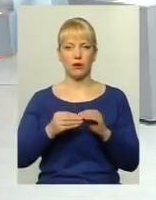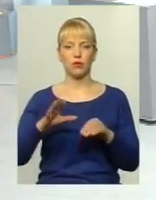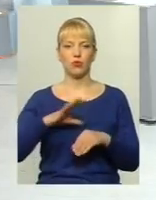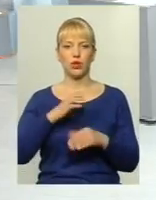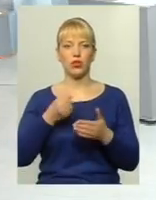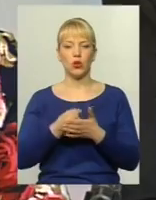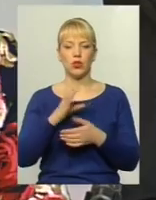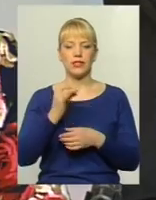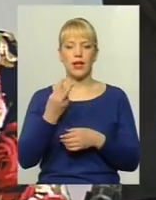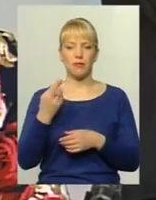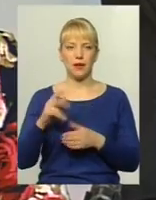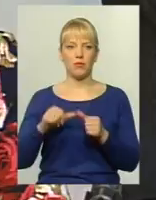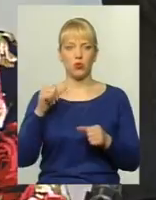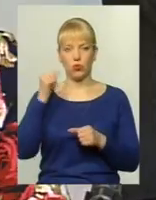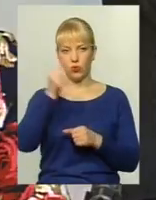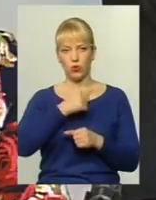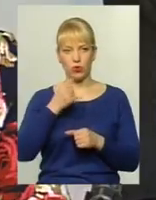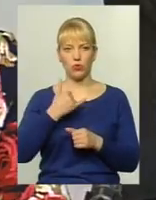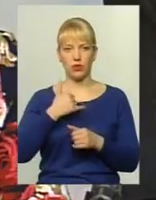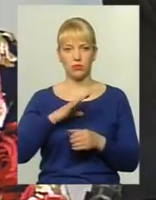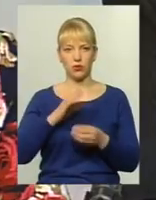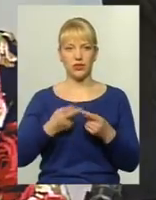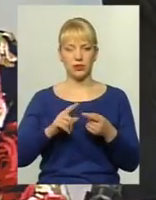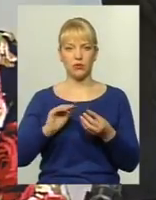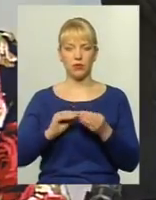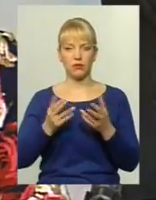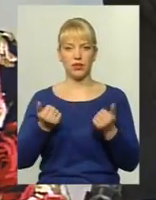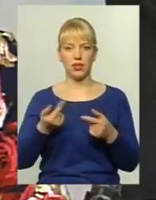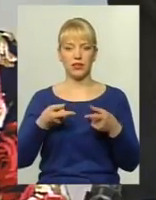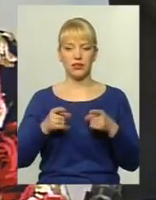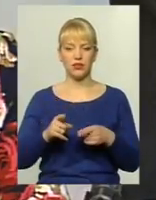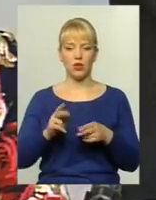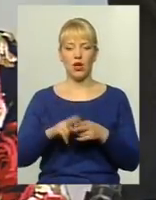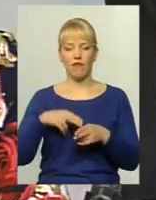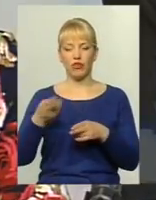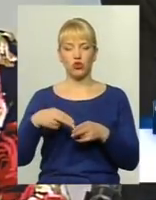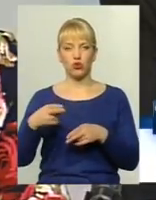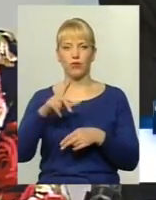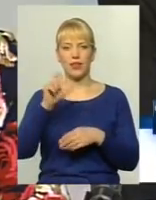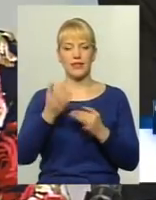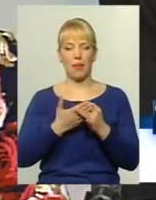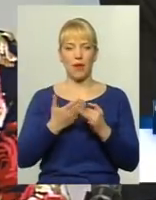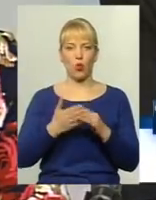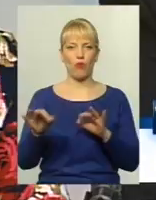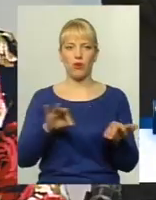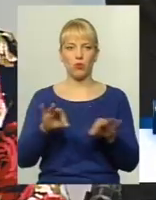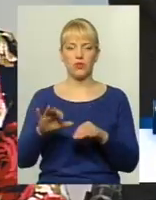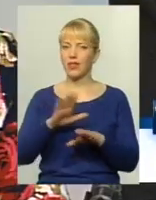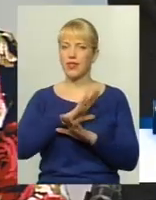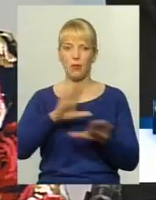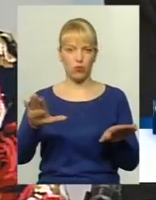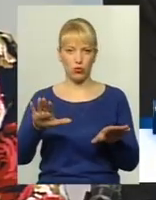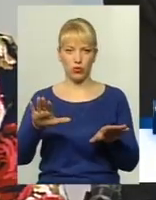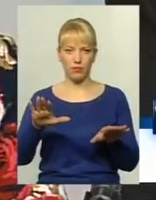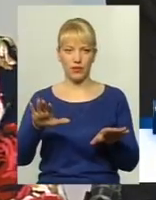серпня минулого року. В нас були дані проблеми. Дійсно, відшкодування за пільовий проїзд приватним перевізникам не здійснюється.